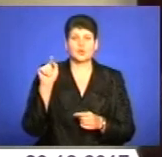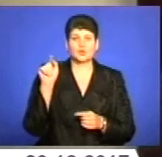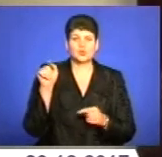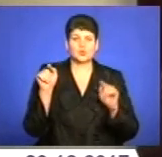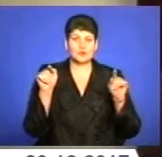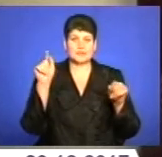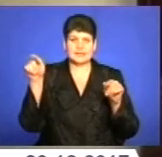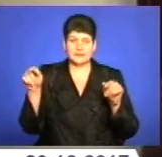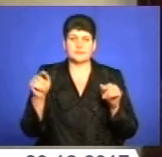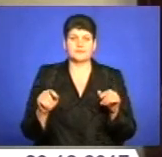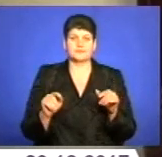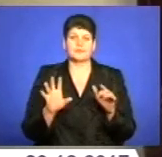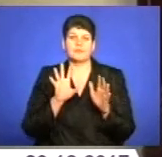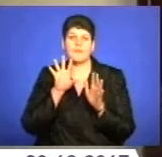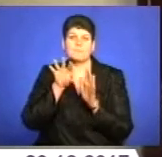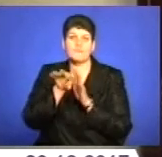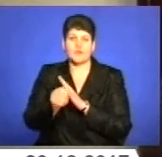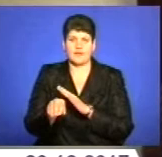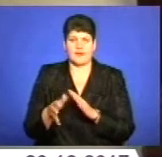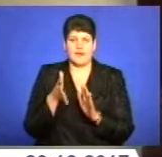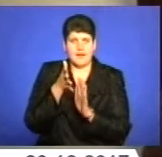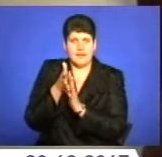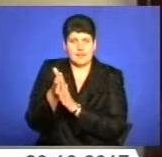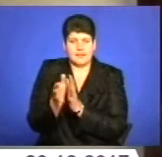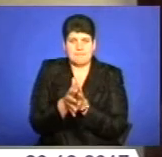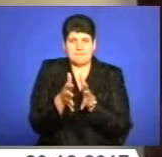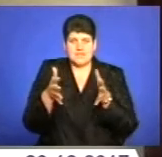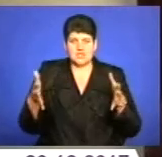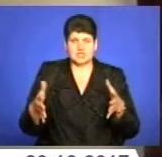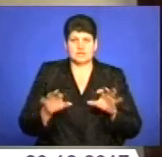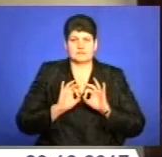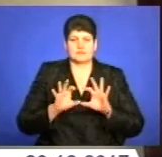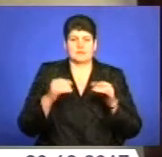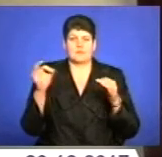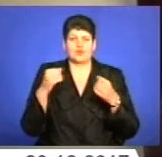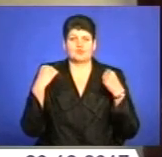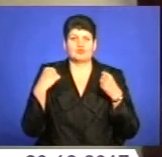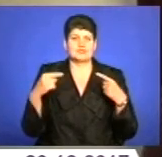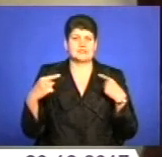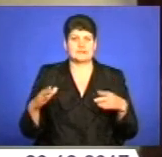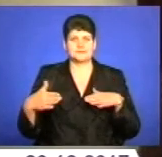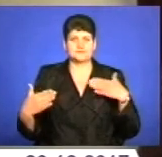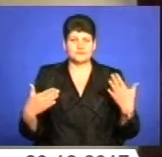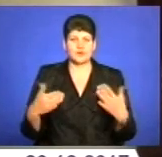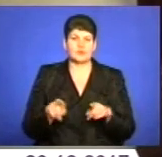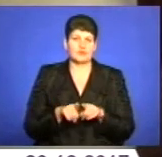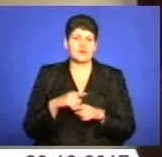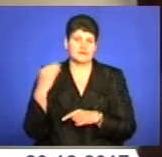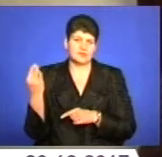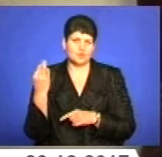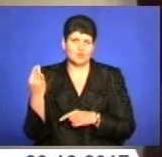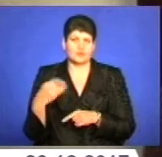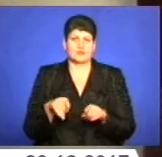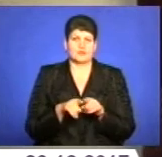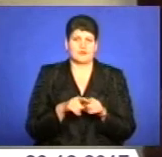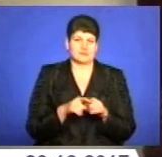проникали більше і висвітлювали спорт з різних сторін, так як в історичному ракурсі, так і